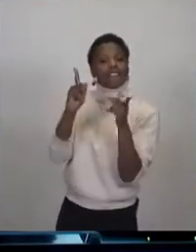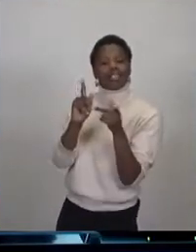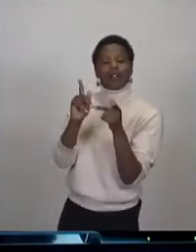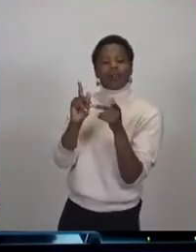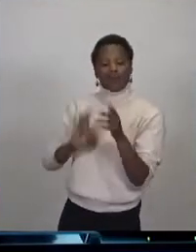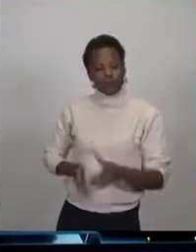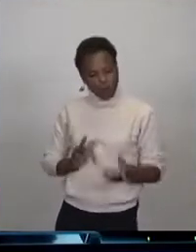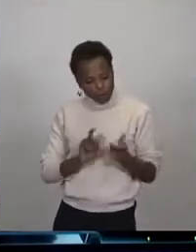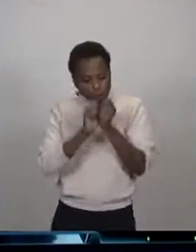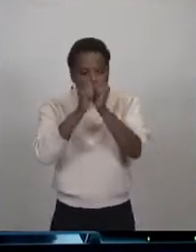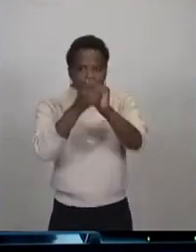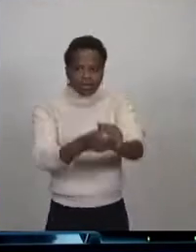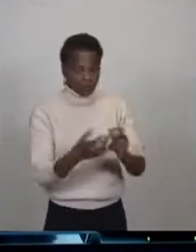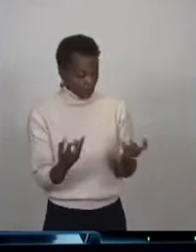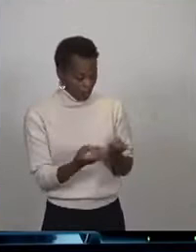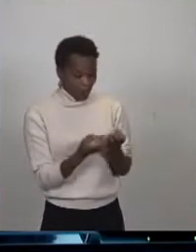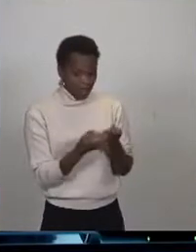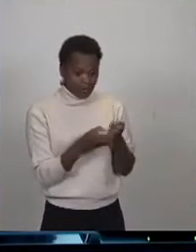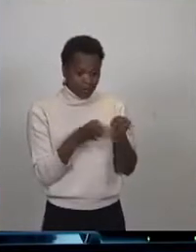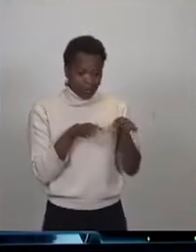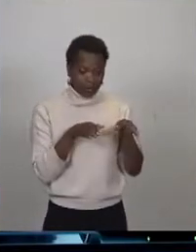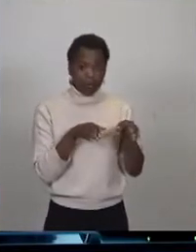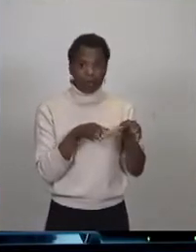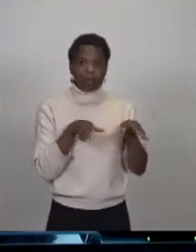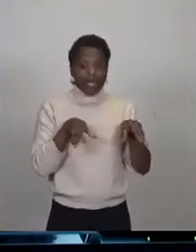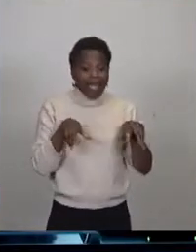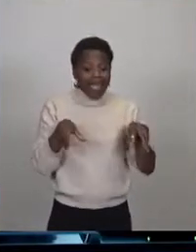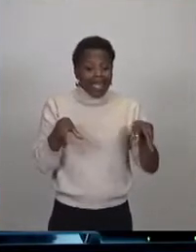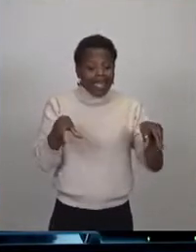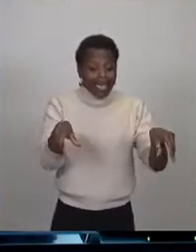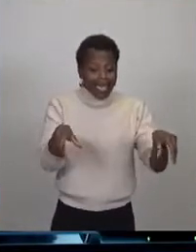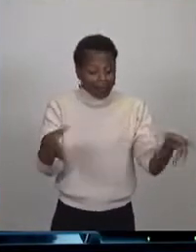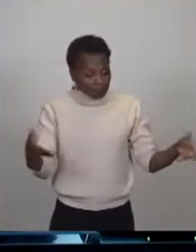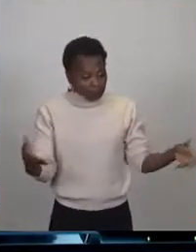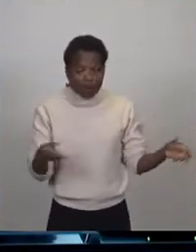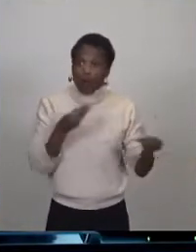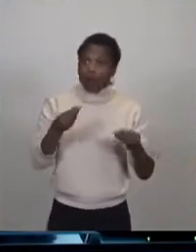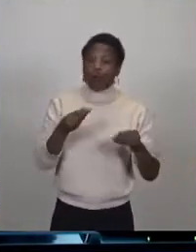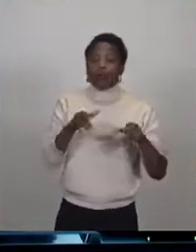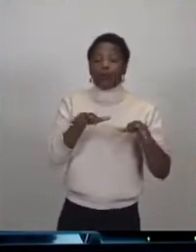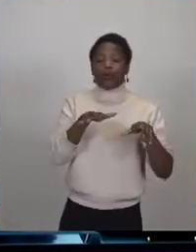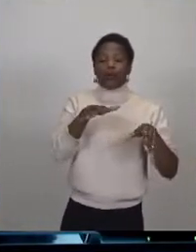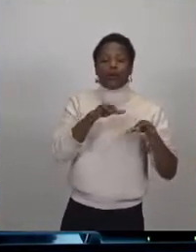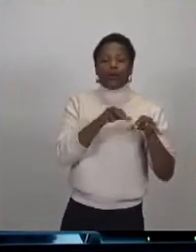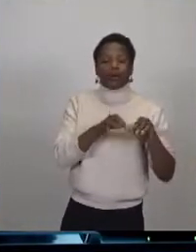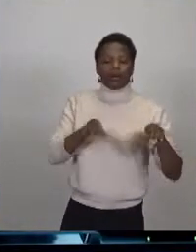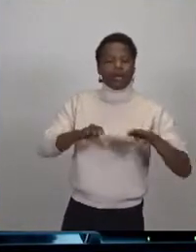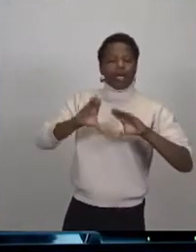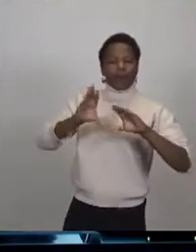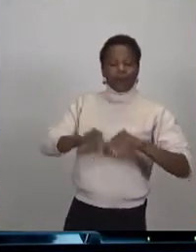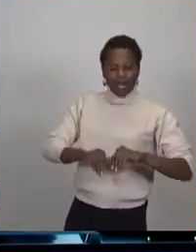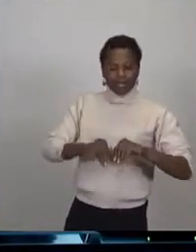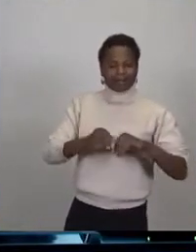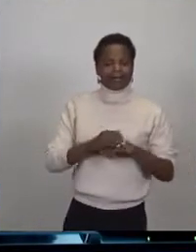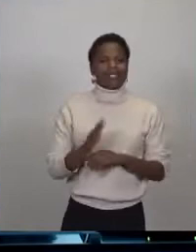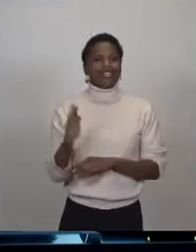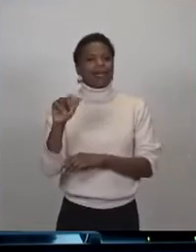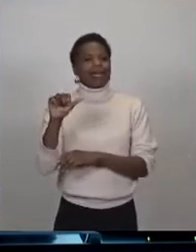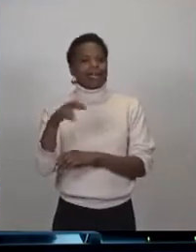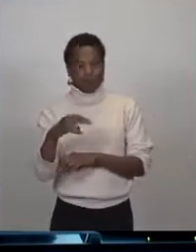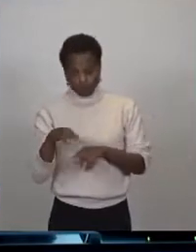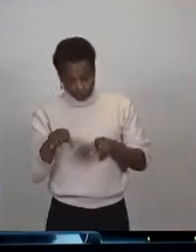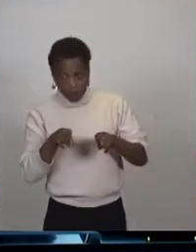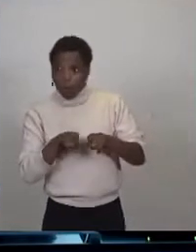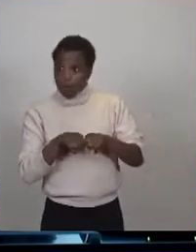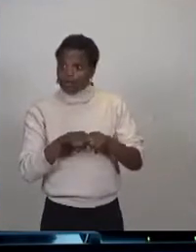'observer les quais, la place Pays-Berlan, le plus grand secteur piéton de France, les records dans la